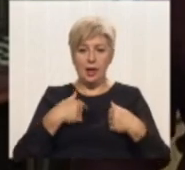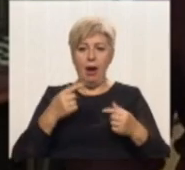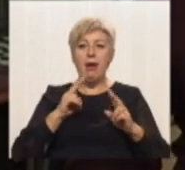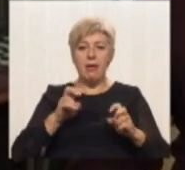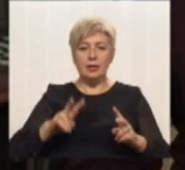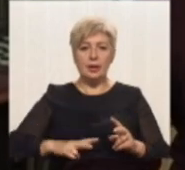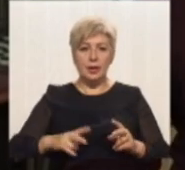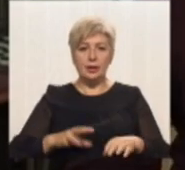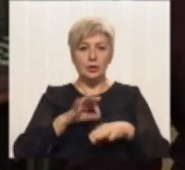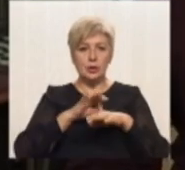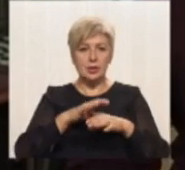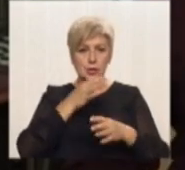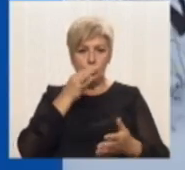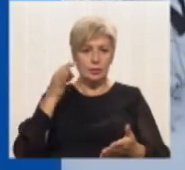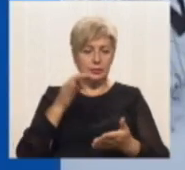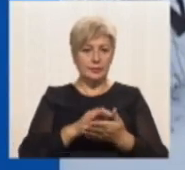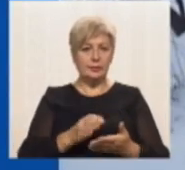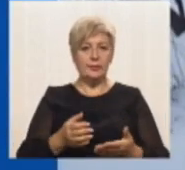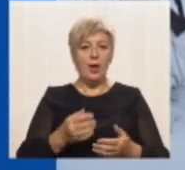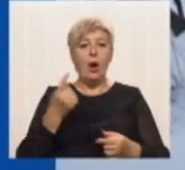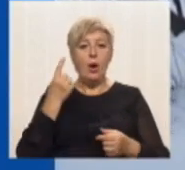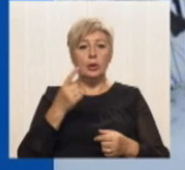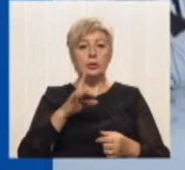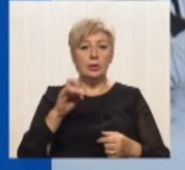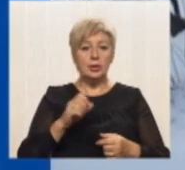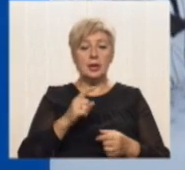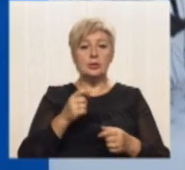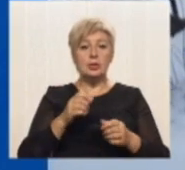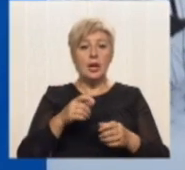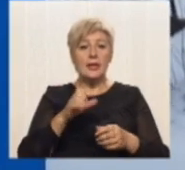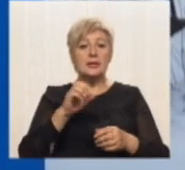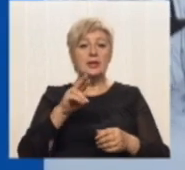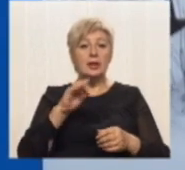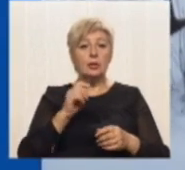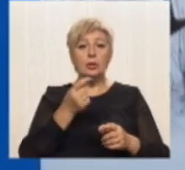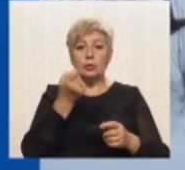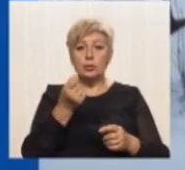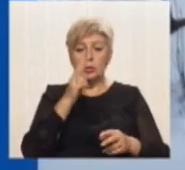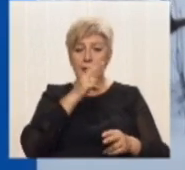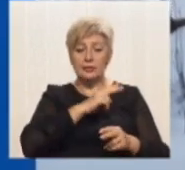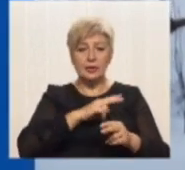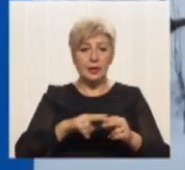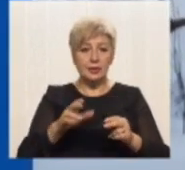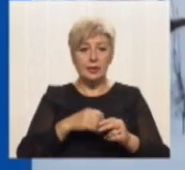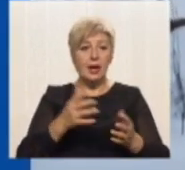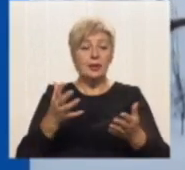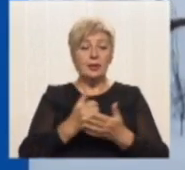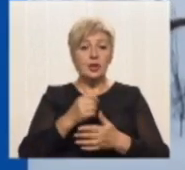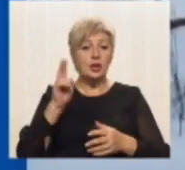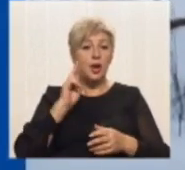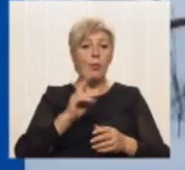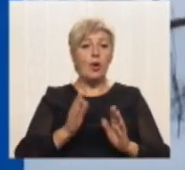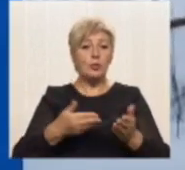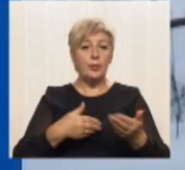відповідальність, оскільки я все це оформив на себе. Одного разу станок мало не втратили під Старобешевим. Його знайшли в полі морпіхи. Від них він